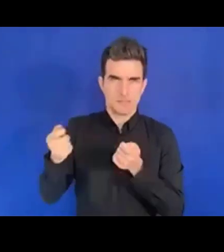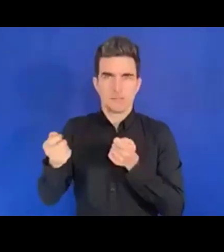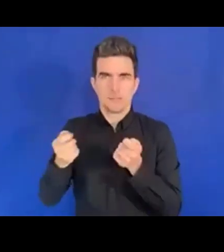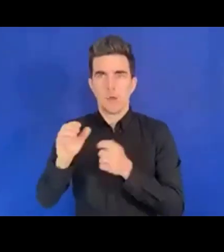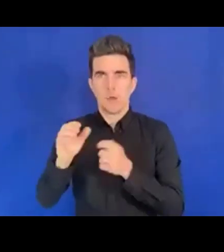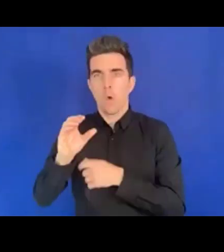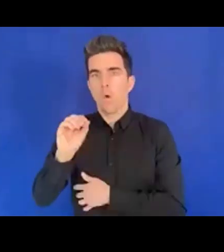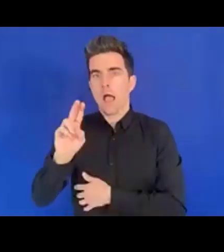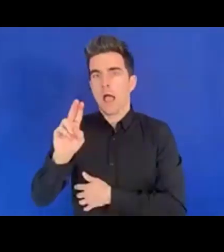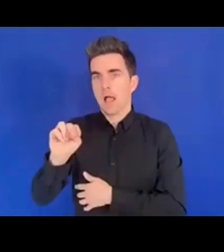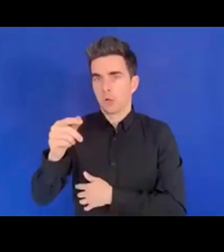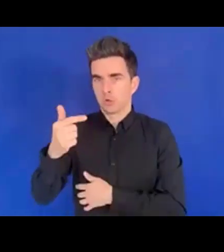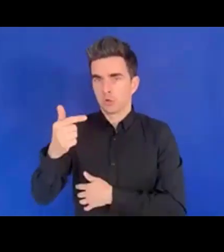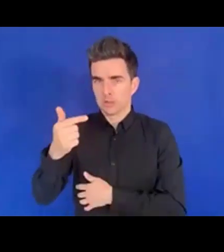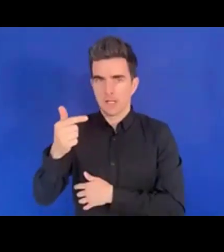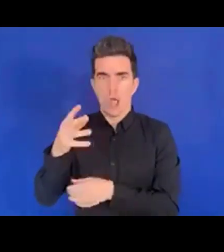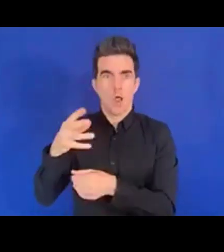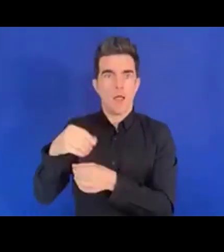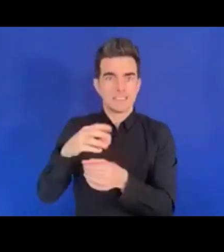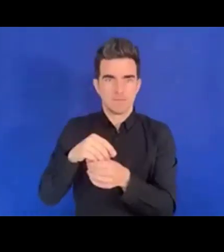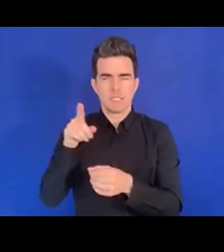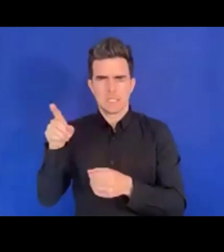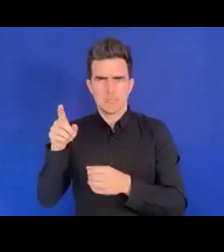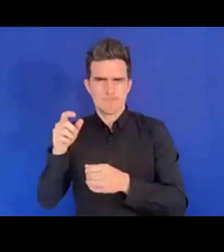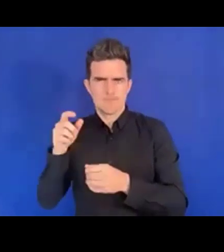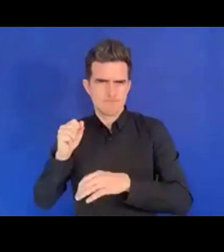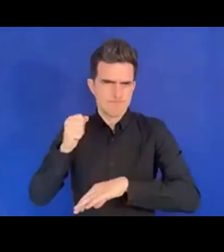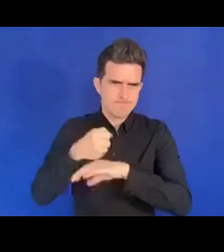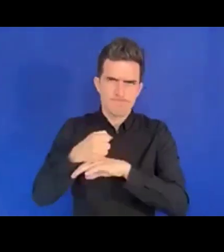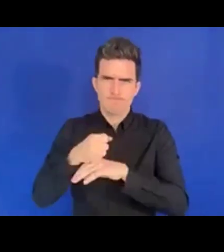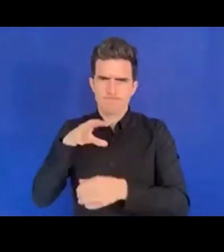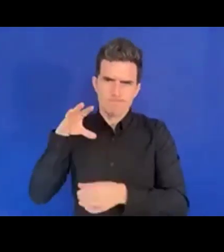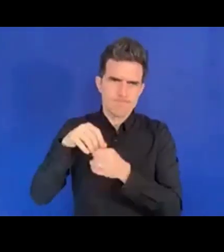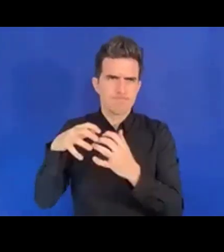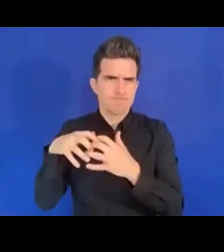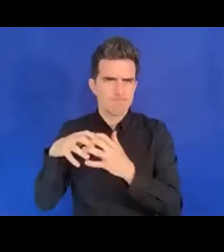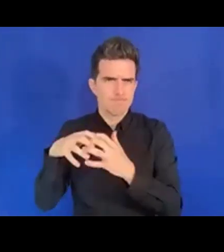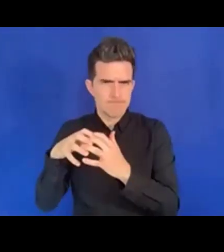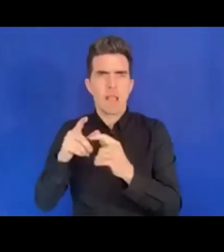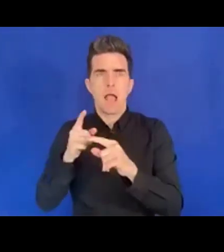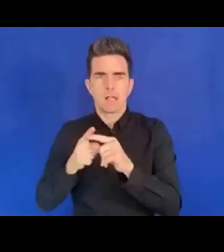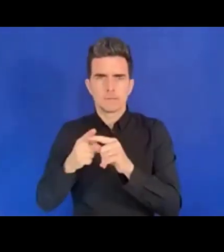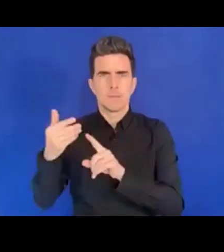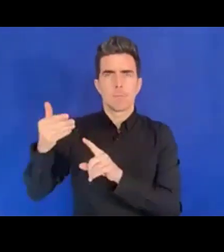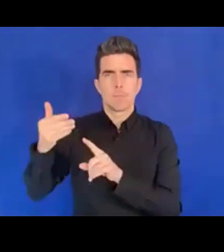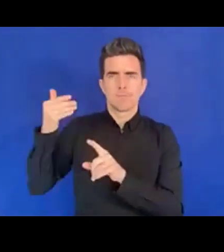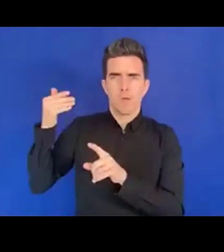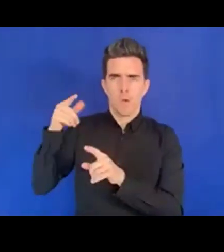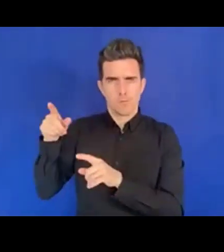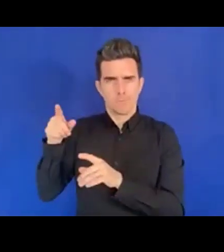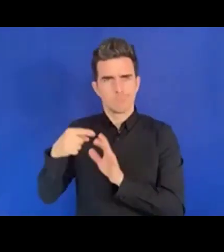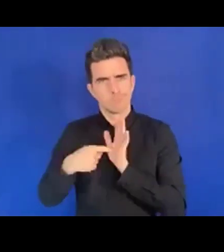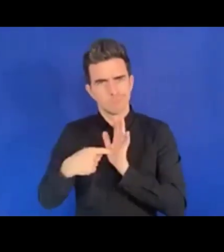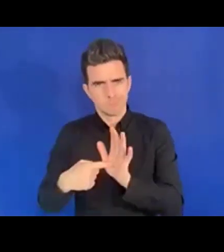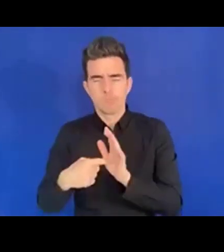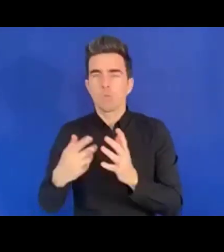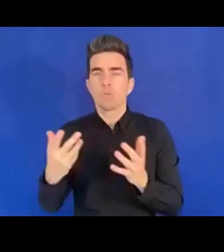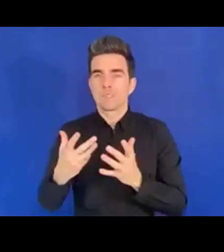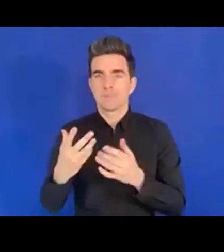ancien représentant pour ce qui est des questions de la réduction des